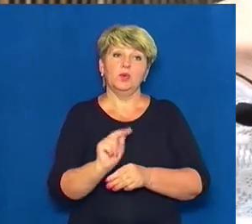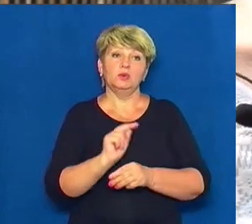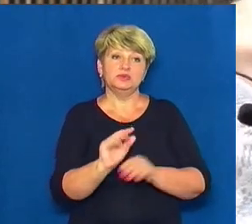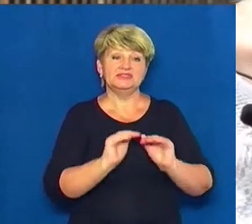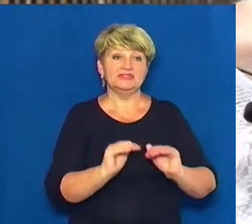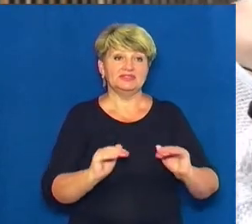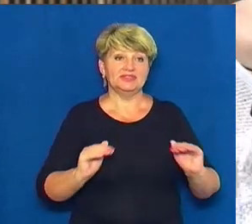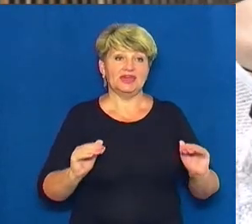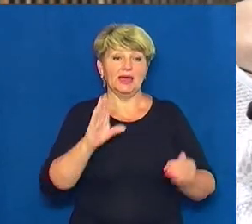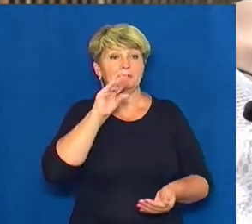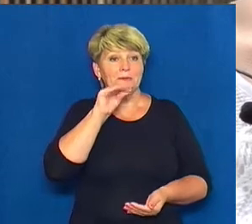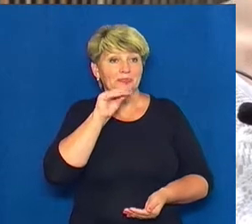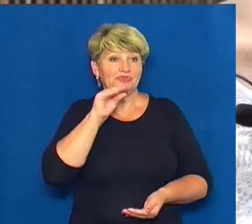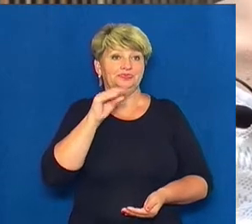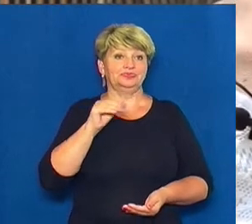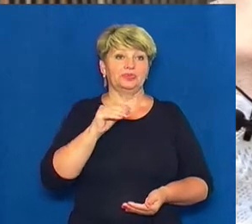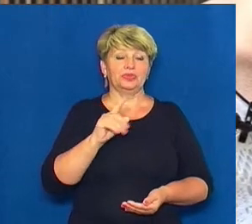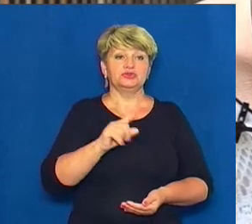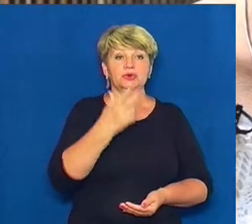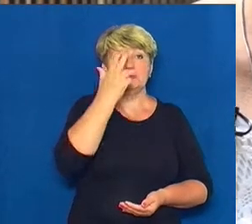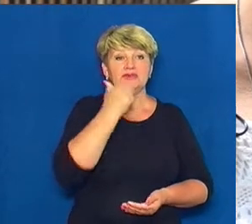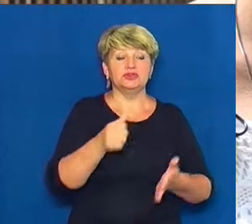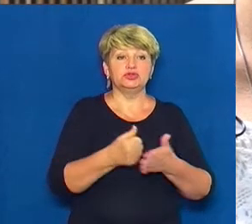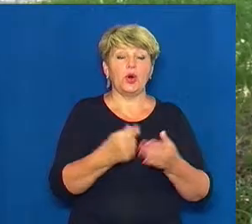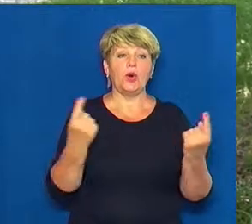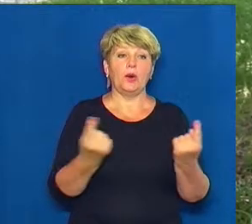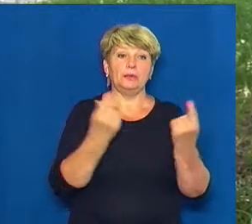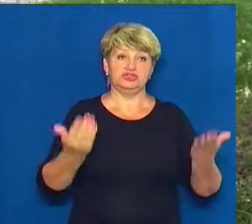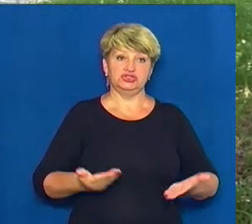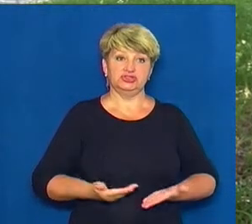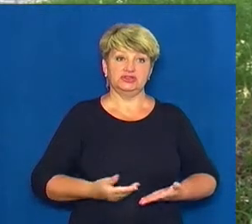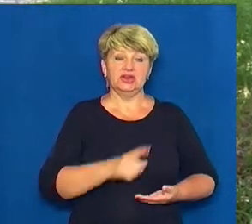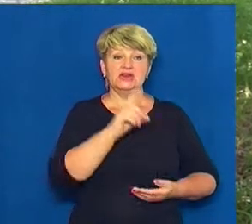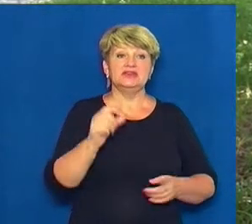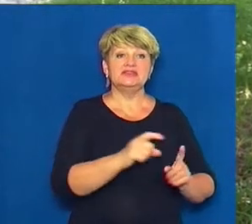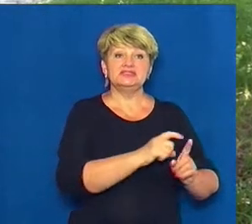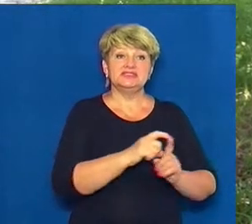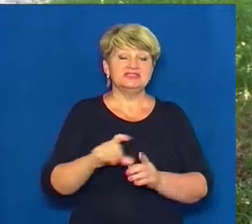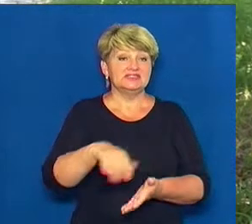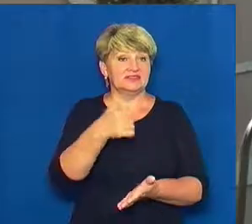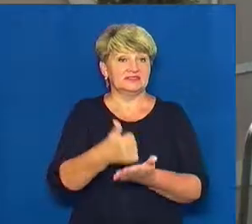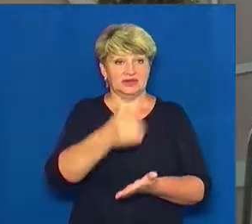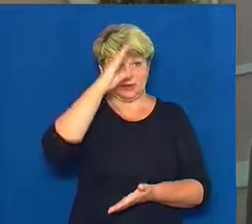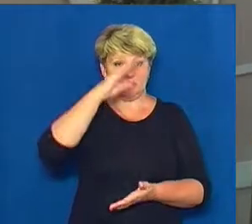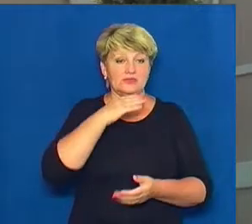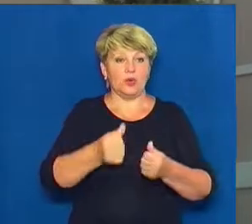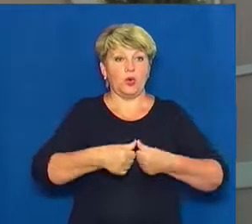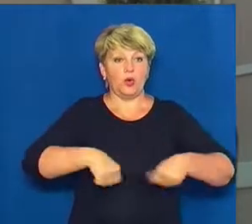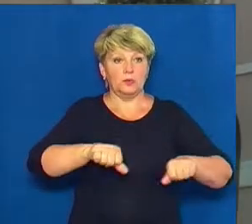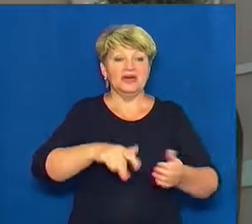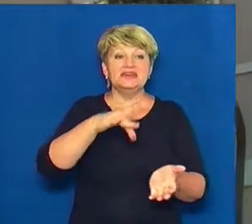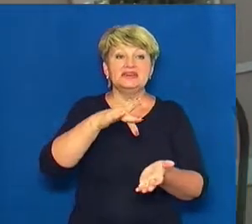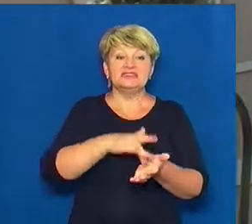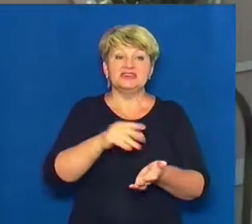щоб вони пристосовувалися до звичайного життя. Зі слів голови батьківського комітету Олега Буня, такий центр в